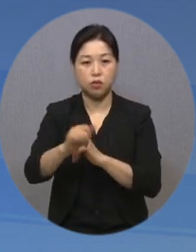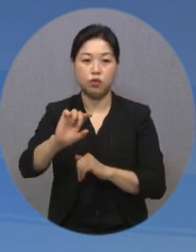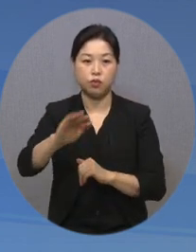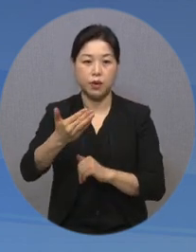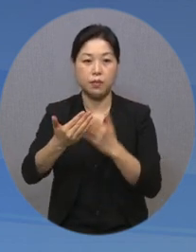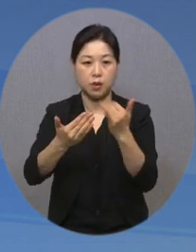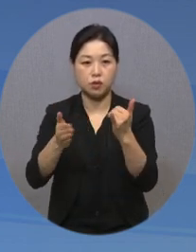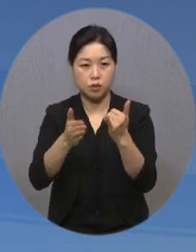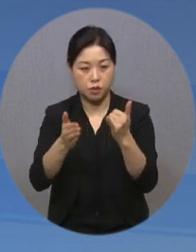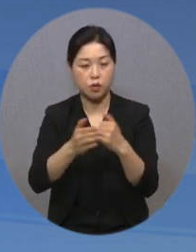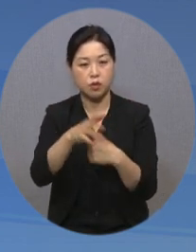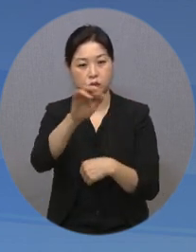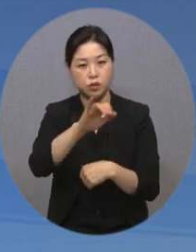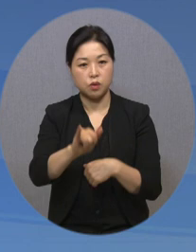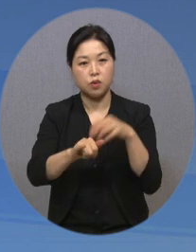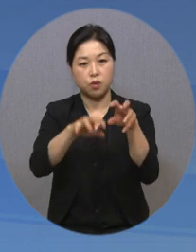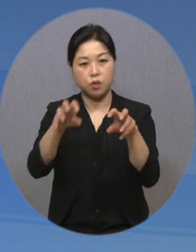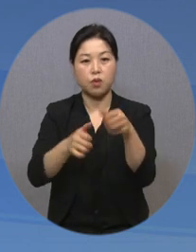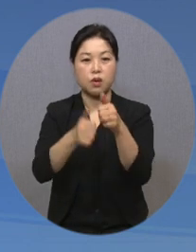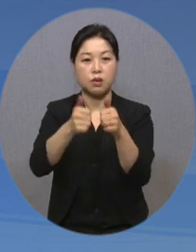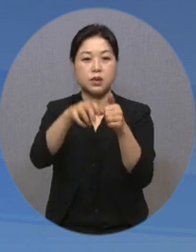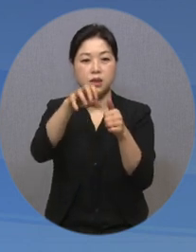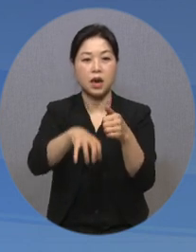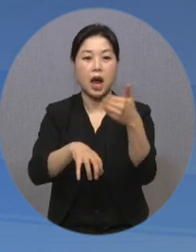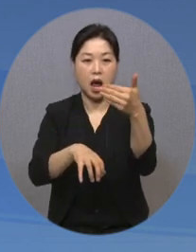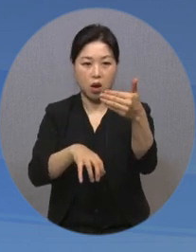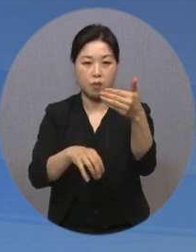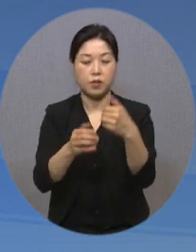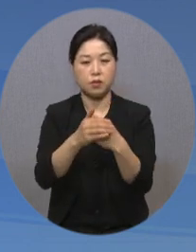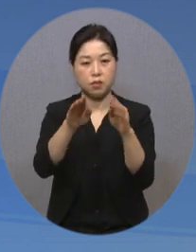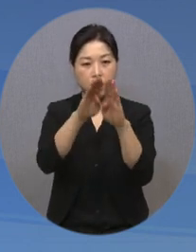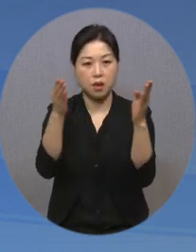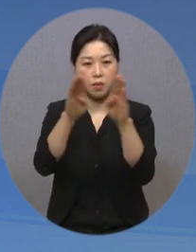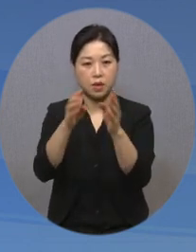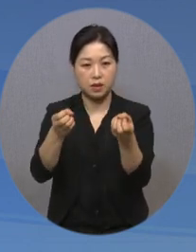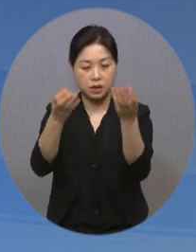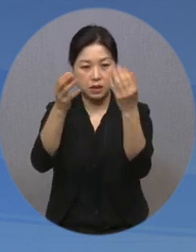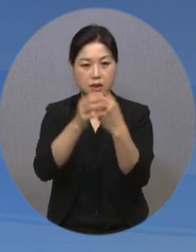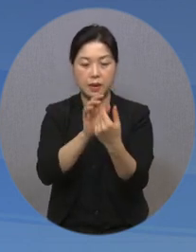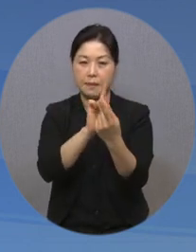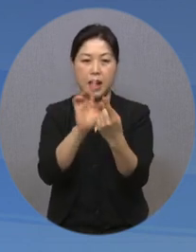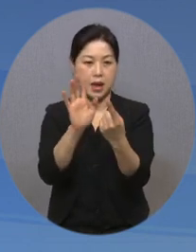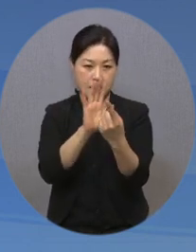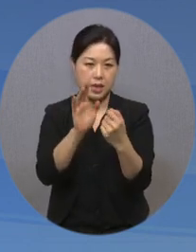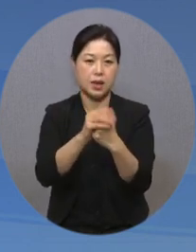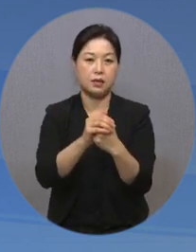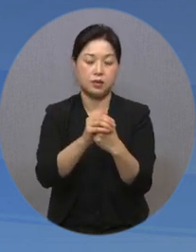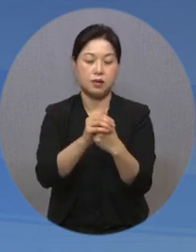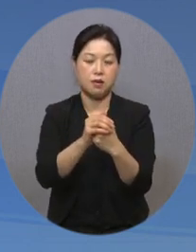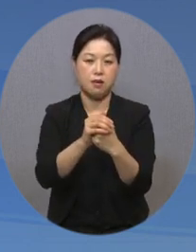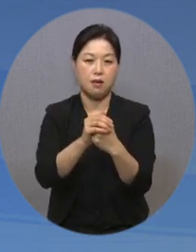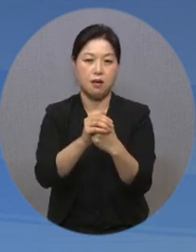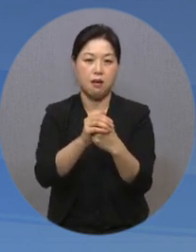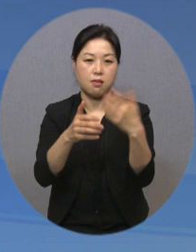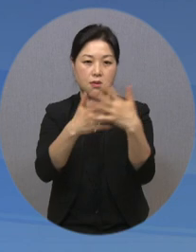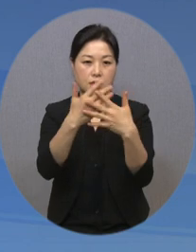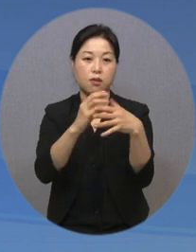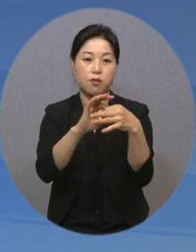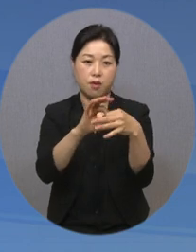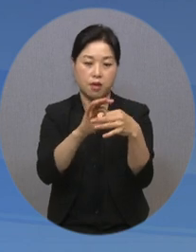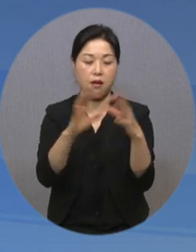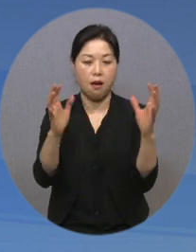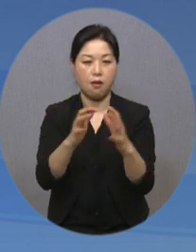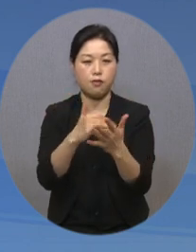전국 9개 경기장으로 분산하고 개폐회식을 비대면으로 운영하는 등 집합 인원을 최소화했습니다.